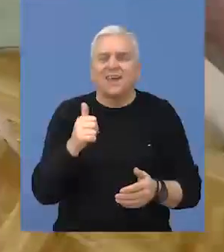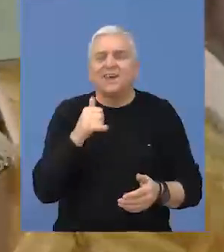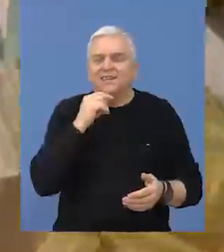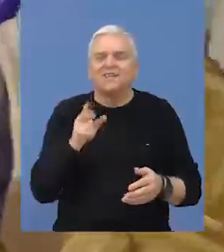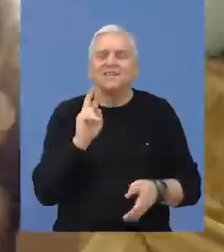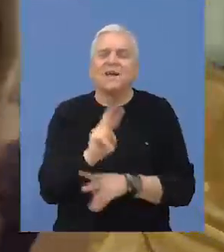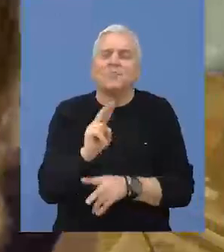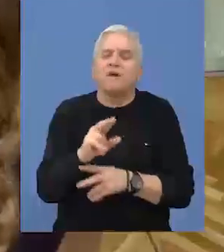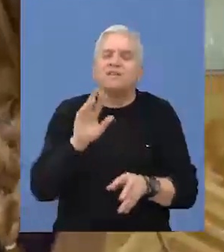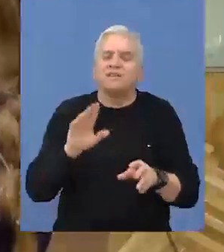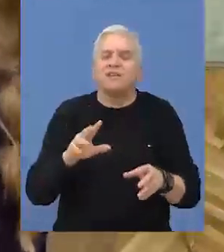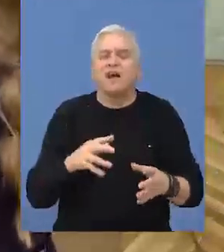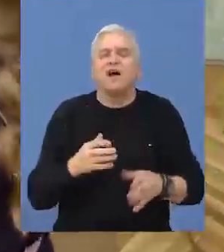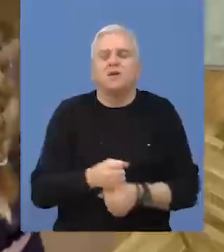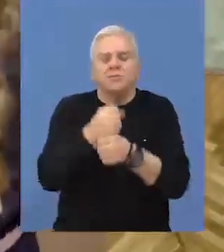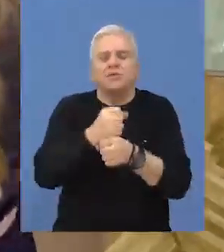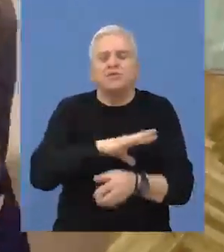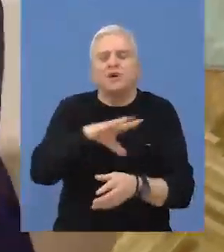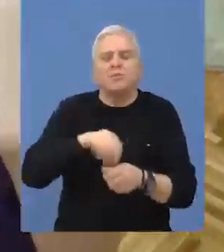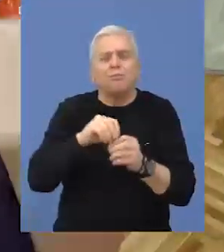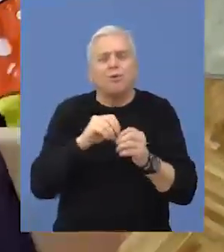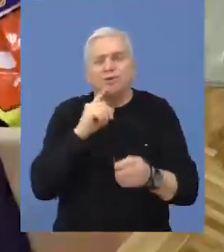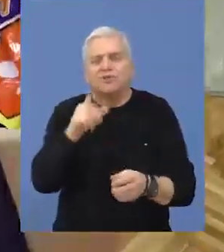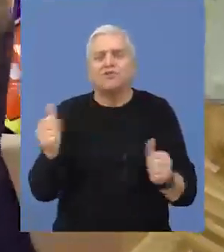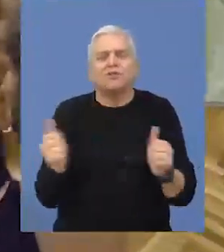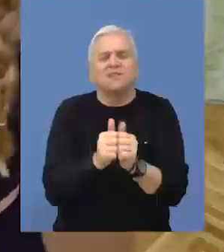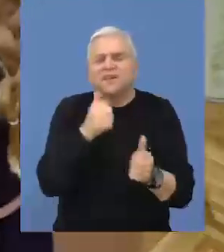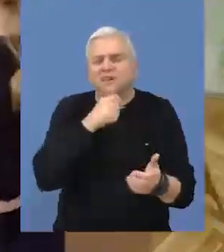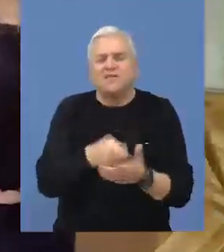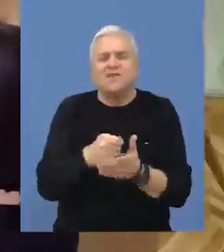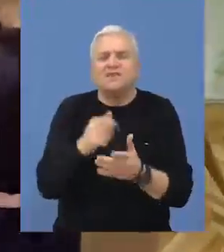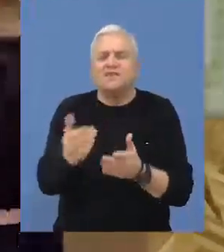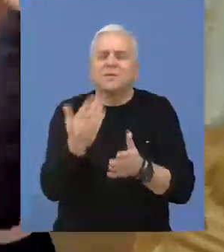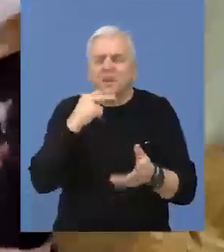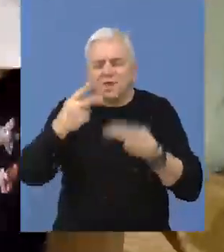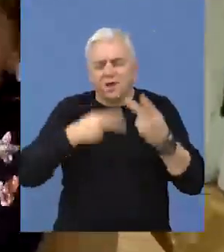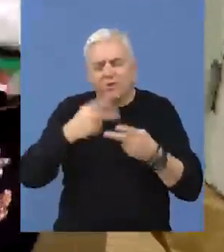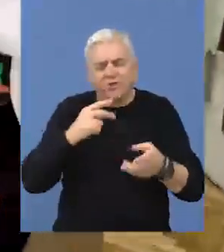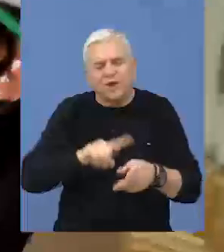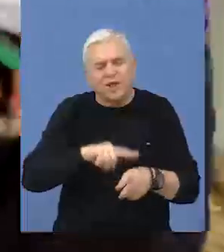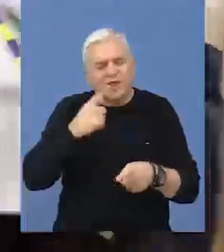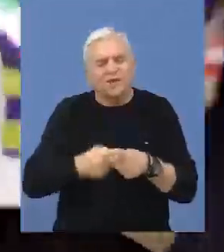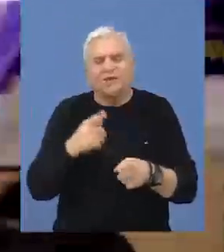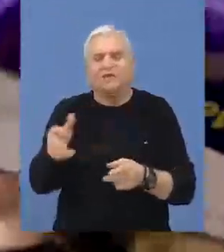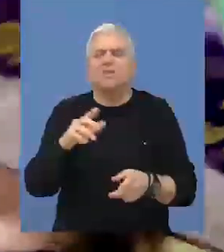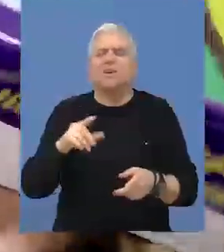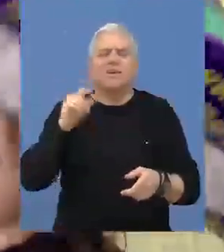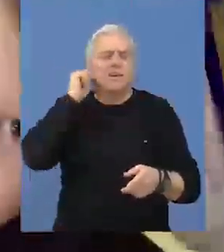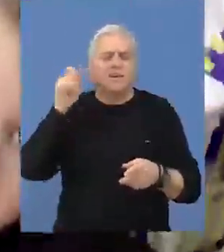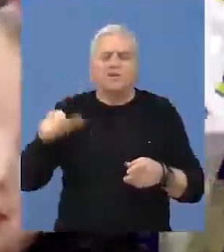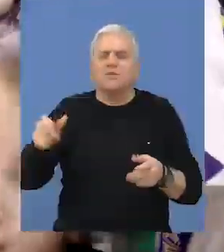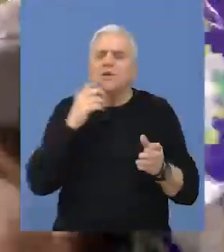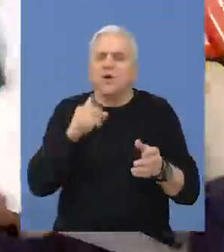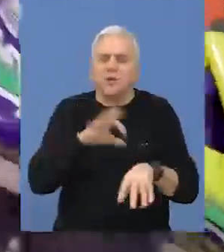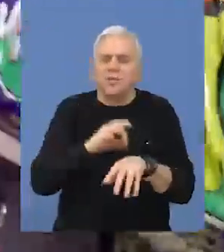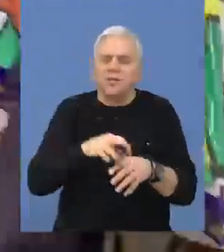koje idu u pravcu podrške porodice. Također, po prvi put mera, dakle, sufinansiranje prenatalnog testa za trudnice kojima